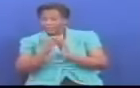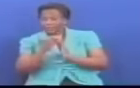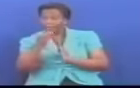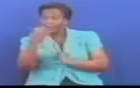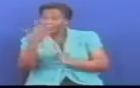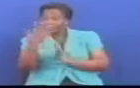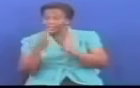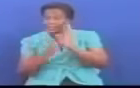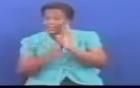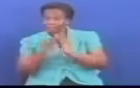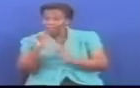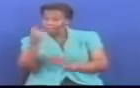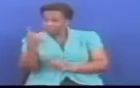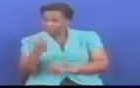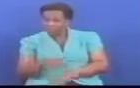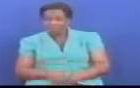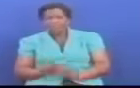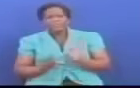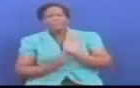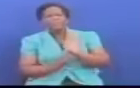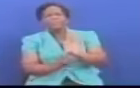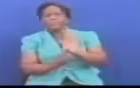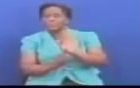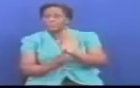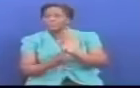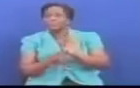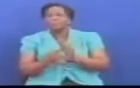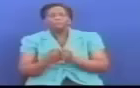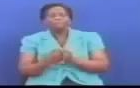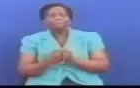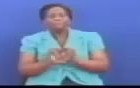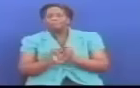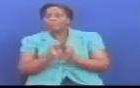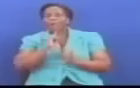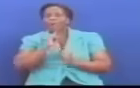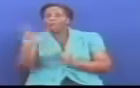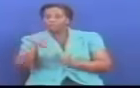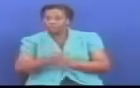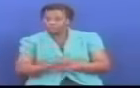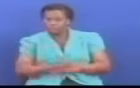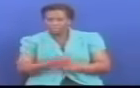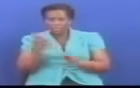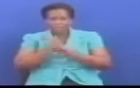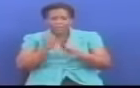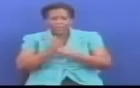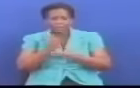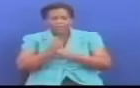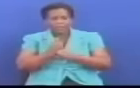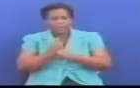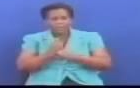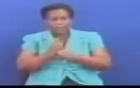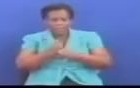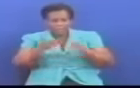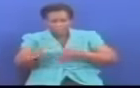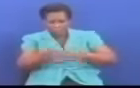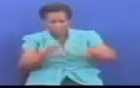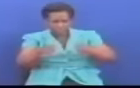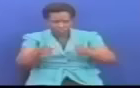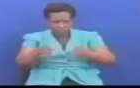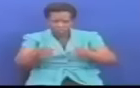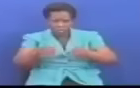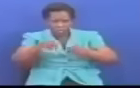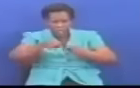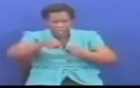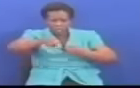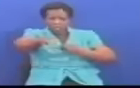zuyo La kufanya shuguli Mitastini Kwenye kingo za mito Na fukwe na